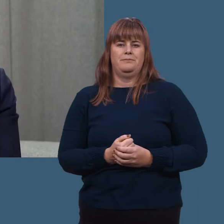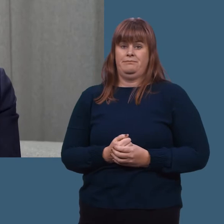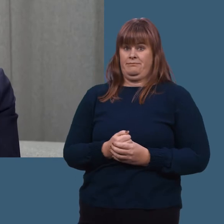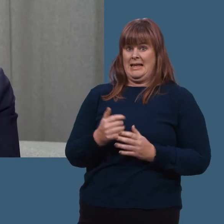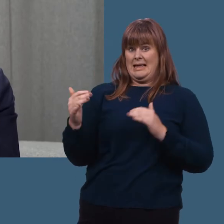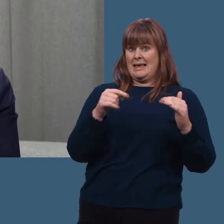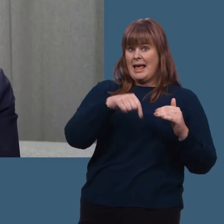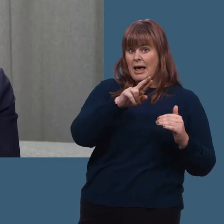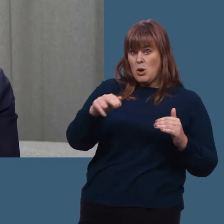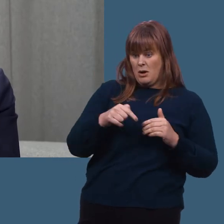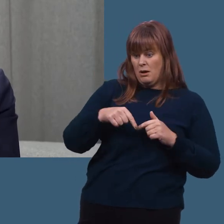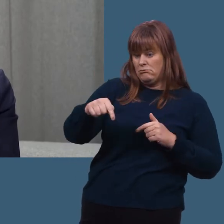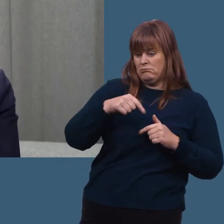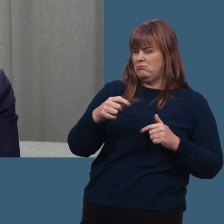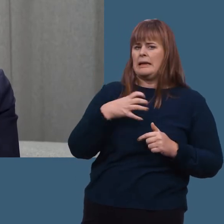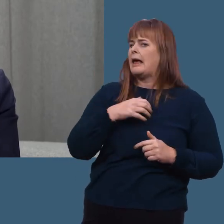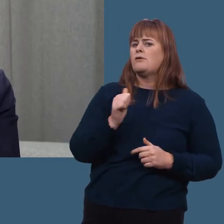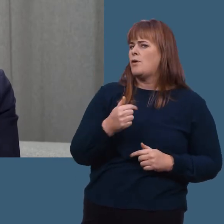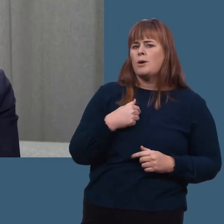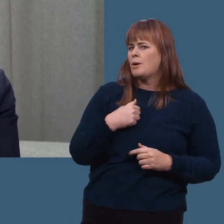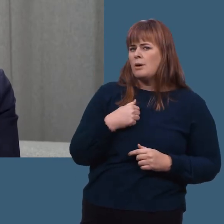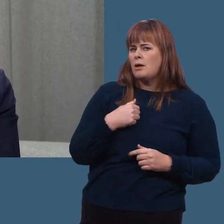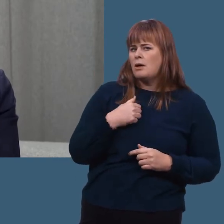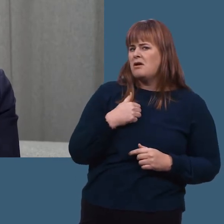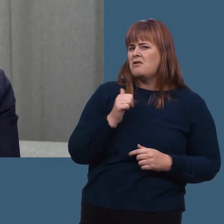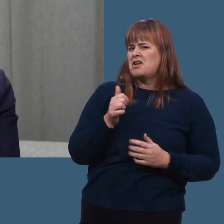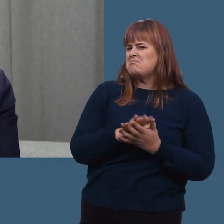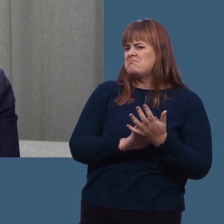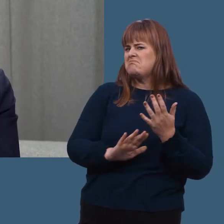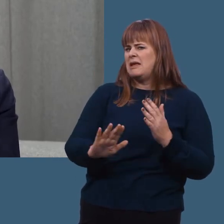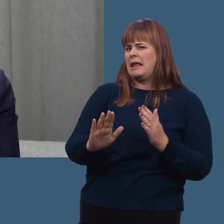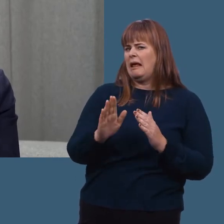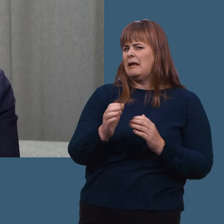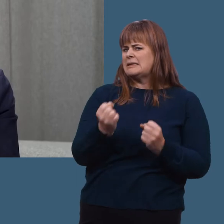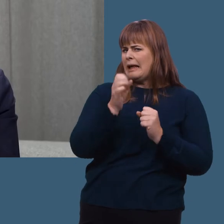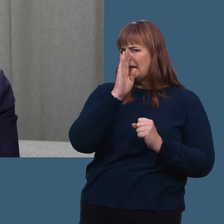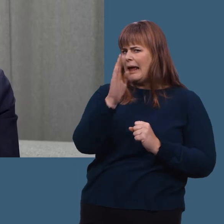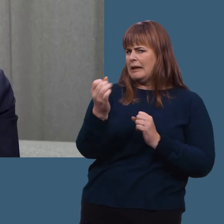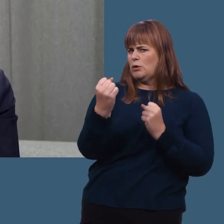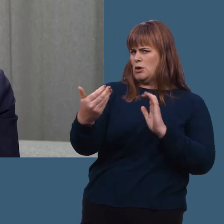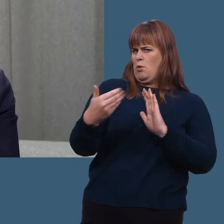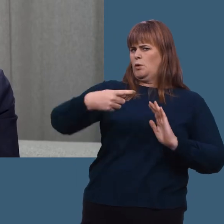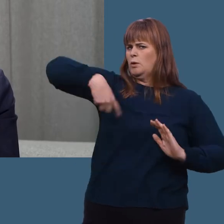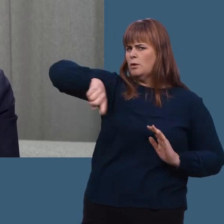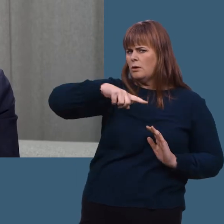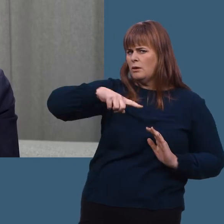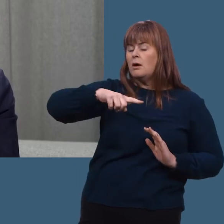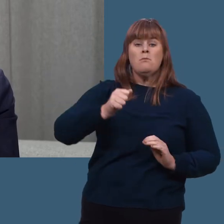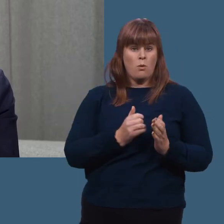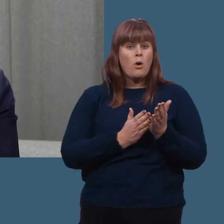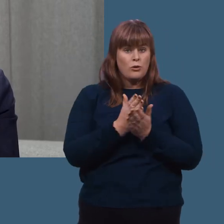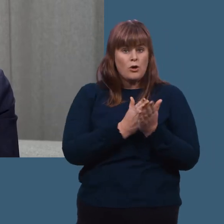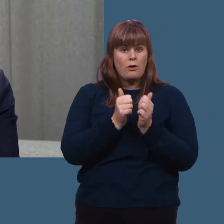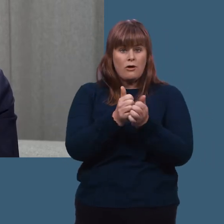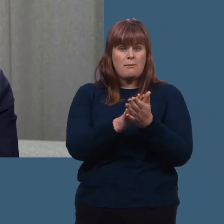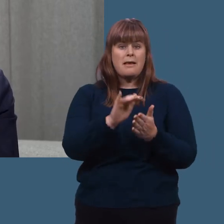Jeg er ikke redd for at det blir krig i Norge. Fordi jeg ser ikke at det er en veldig sterk direkte trussel mot Norge. Selv om vi skal følge